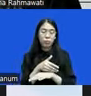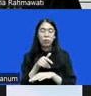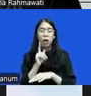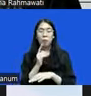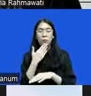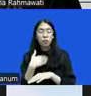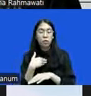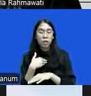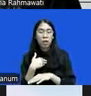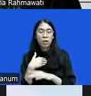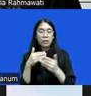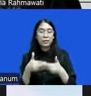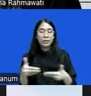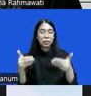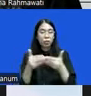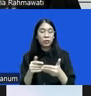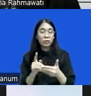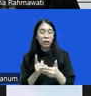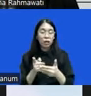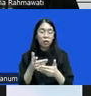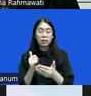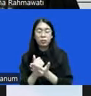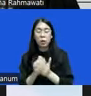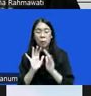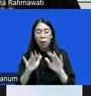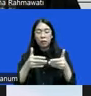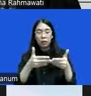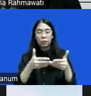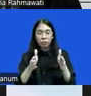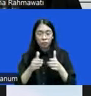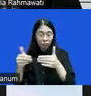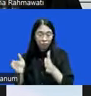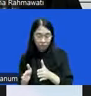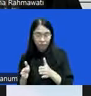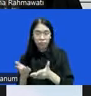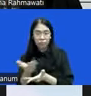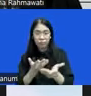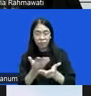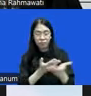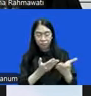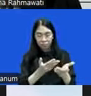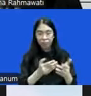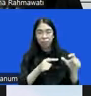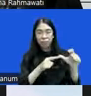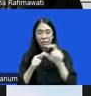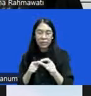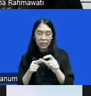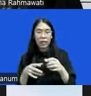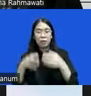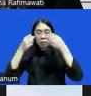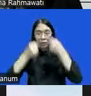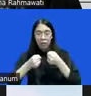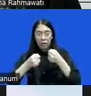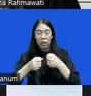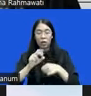kondisi existing dimana banyak ruang-ruang transaksional di dalam penyidikan tindak pidana nah dengan ada restoratif